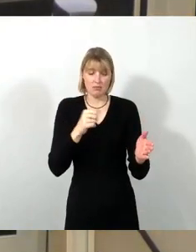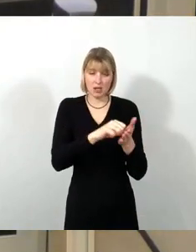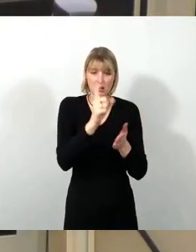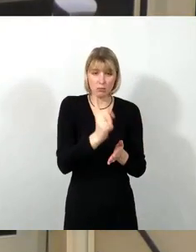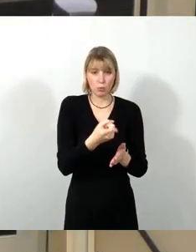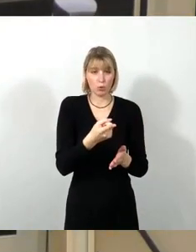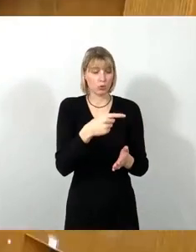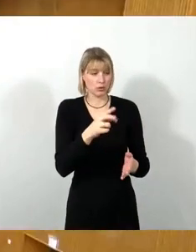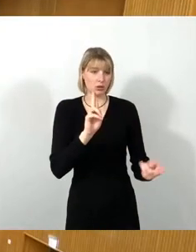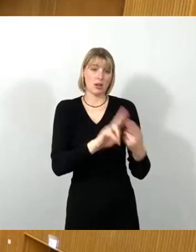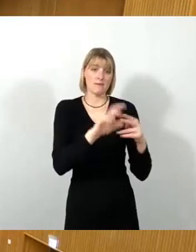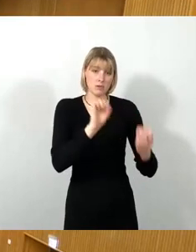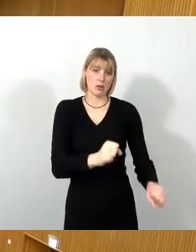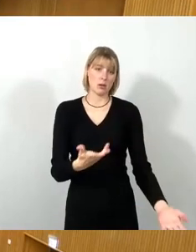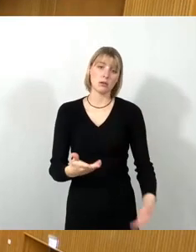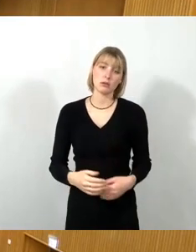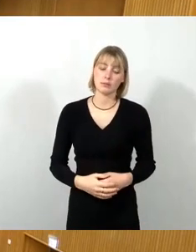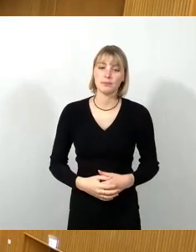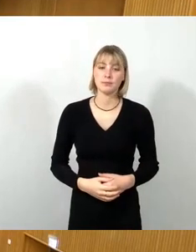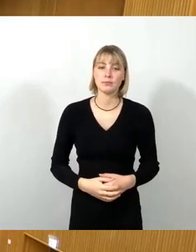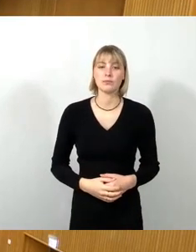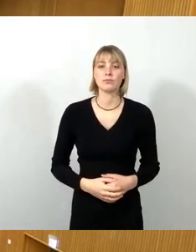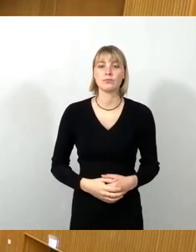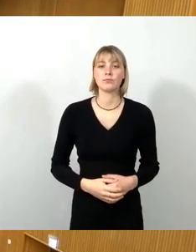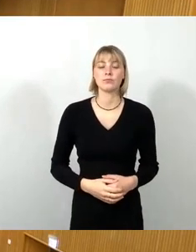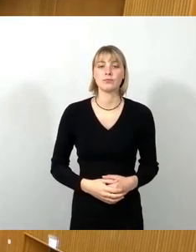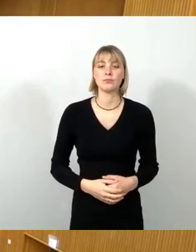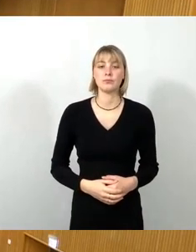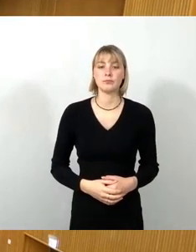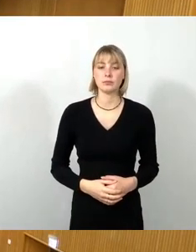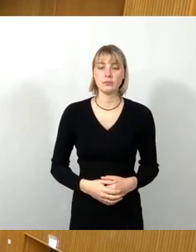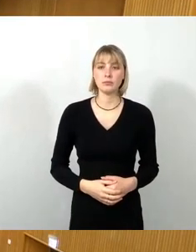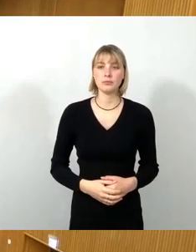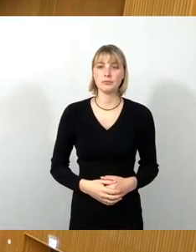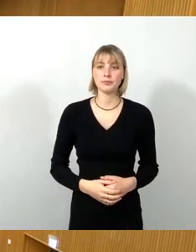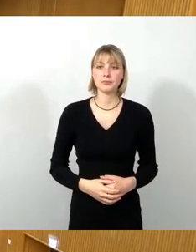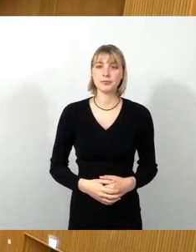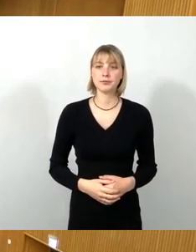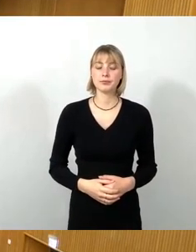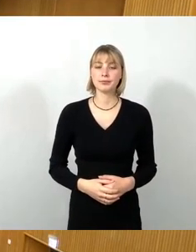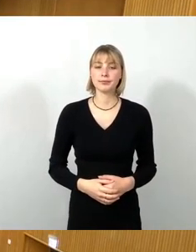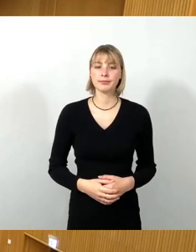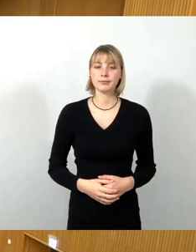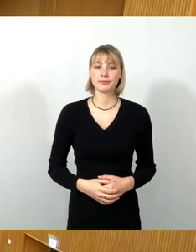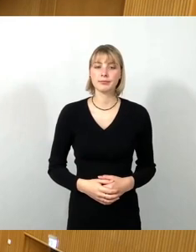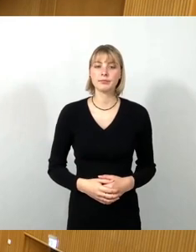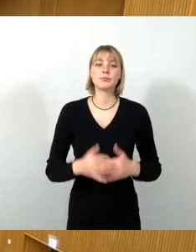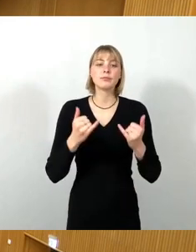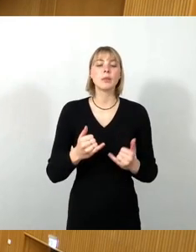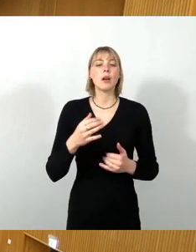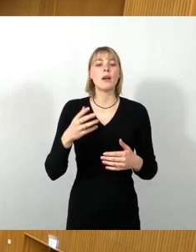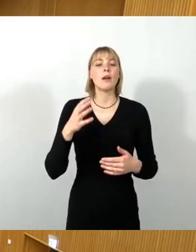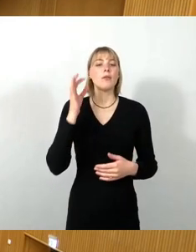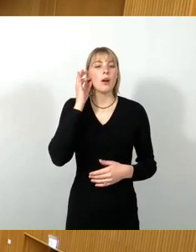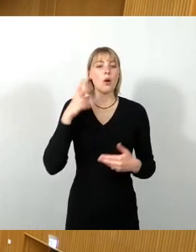So, jetzt Frau Frohwieser und dann würde mal Frau Klepsch für die Verwaltung noch. Sehr geehrter Herr Oberbürgermeister, ich